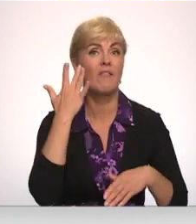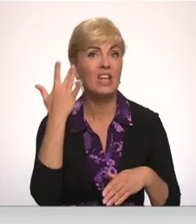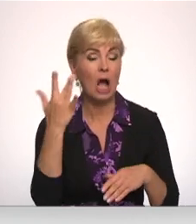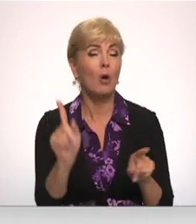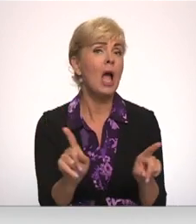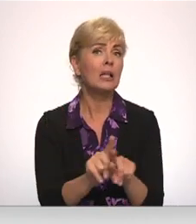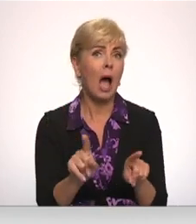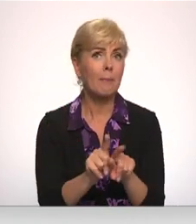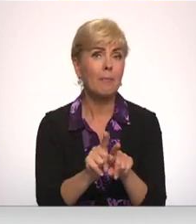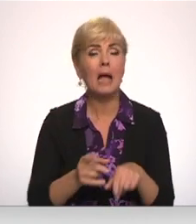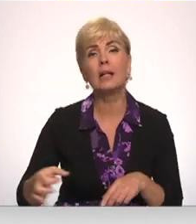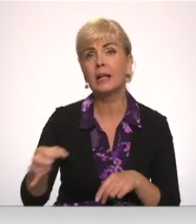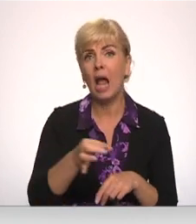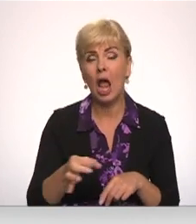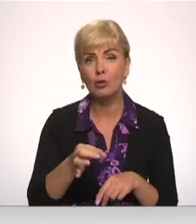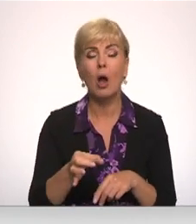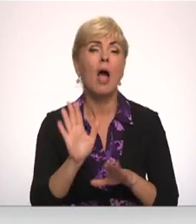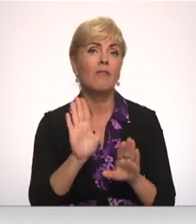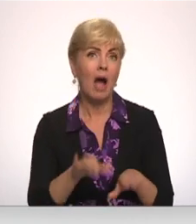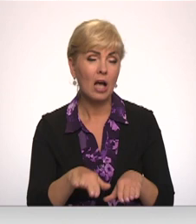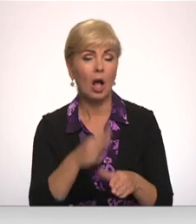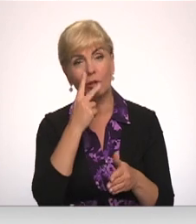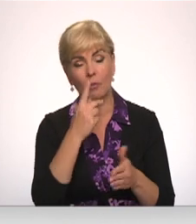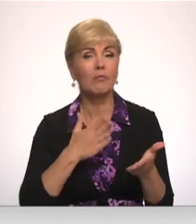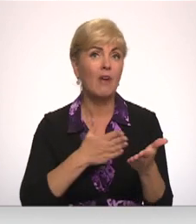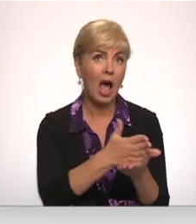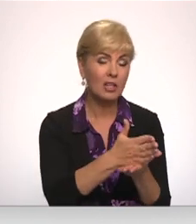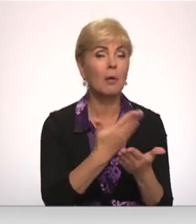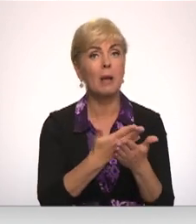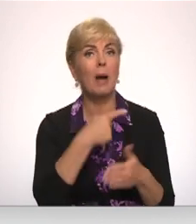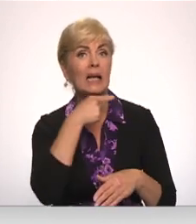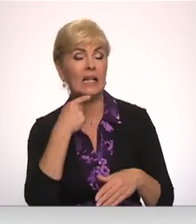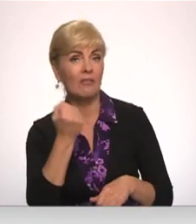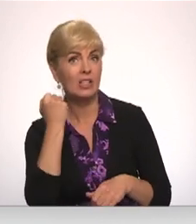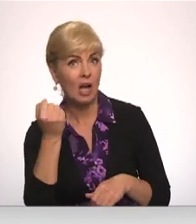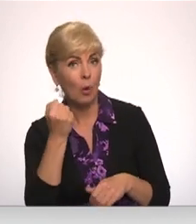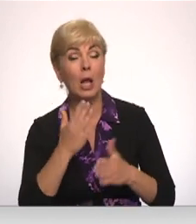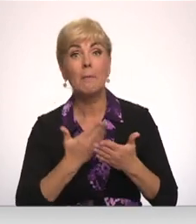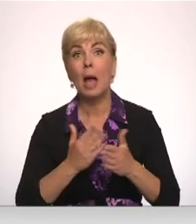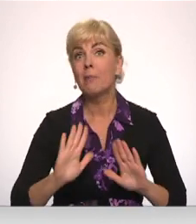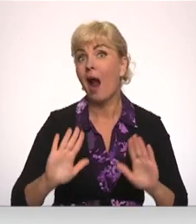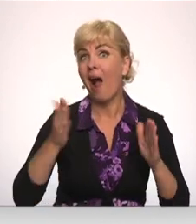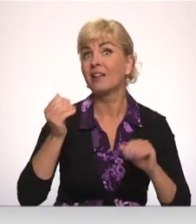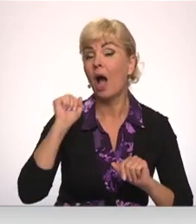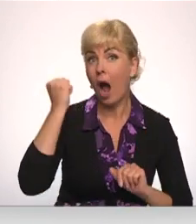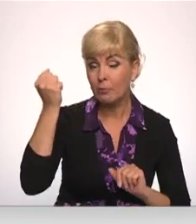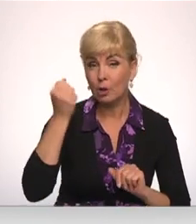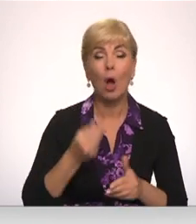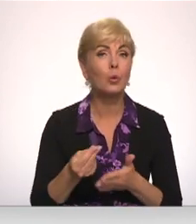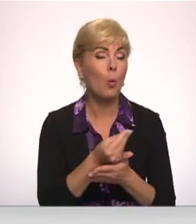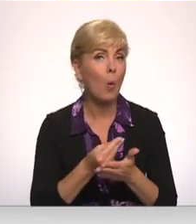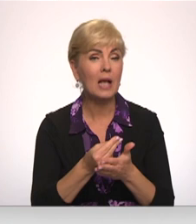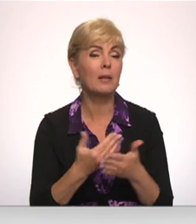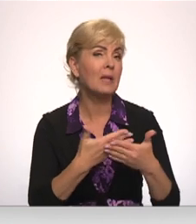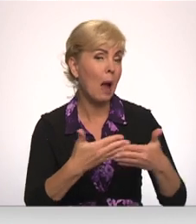tāpat tas ir reģions, pret ko varētu tikt vērsti Krievijas draudi, un apdraudējumu gadījumā ir nozīme jebkura veida